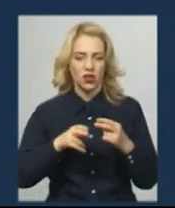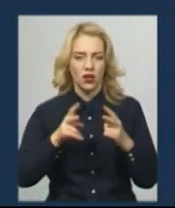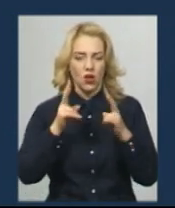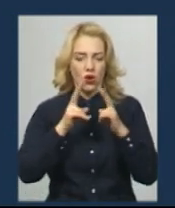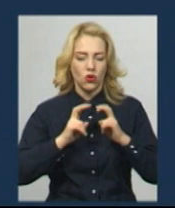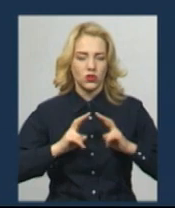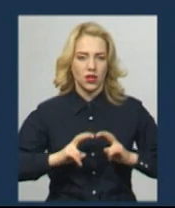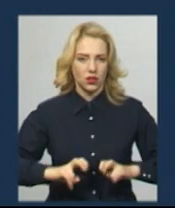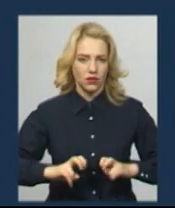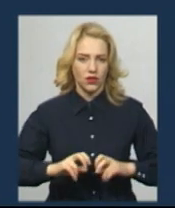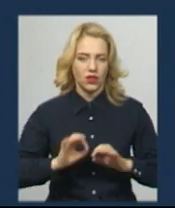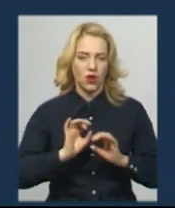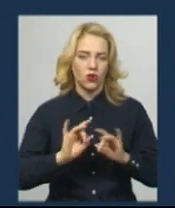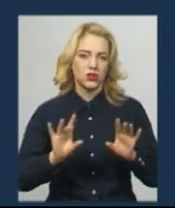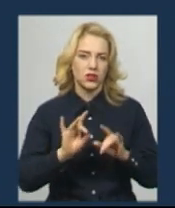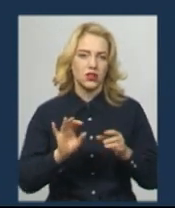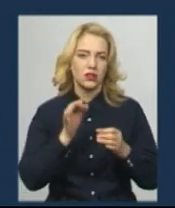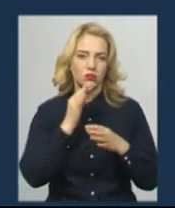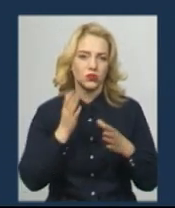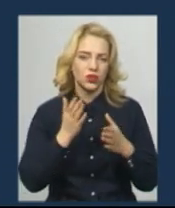вам будь-які деталі з цього приводу.